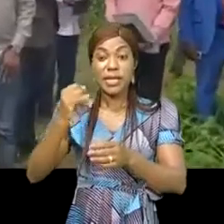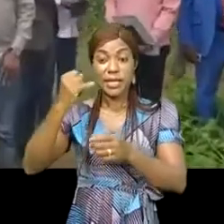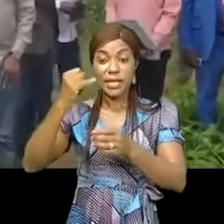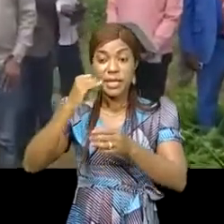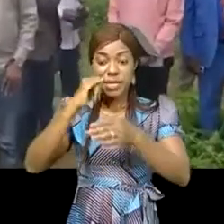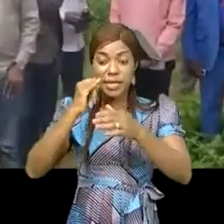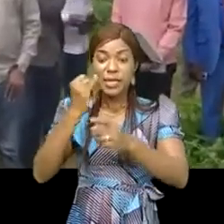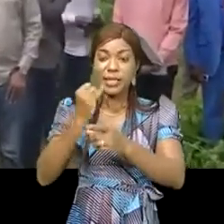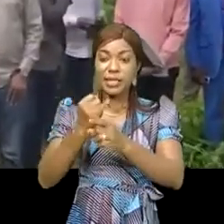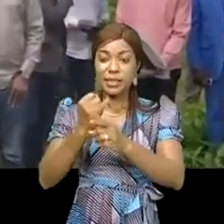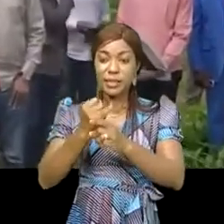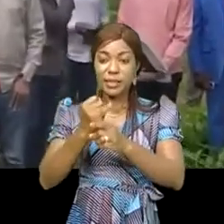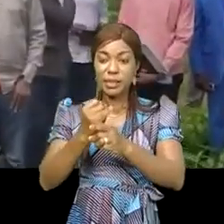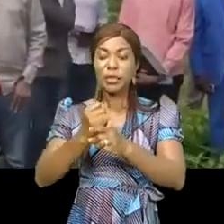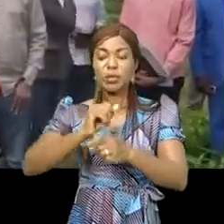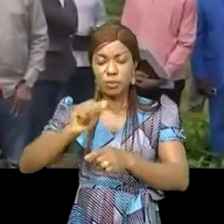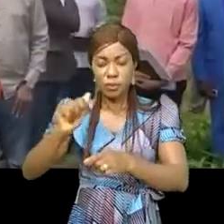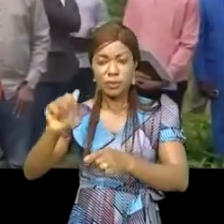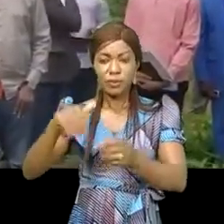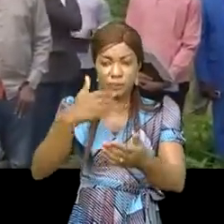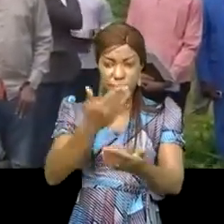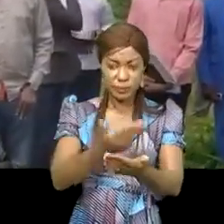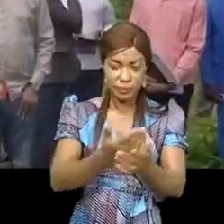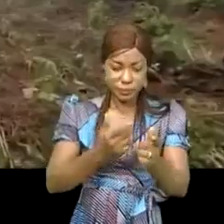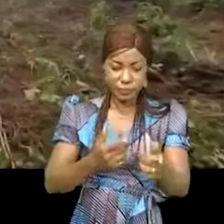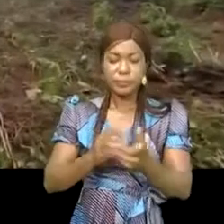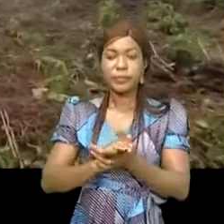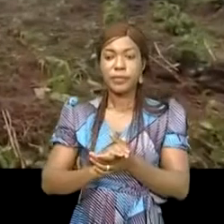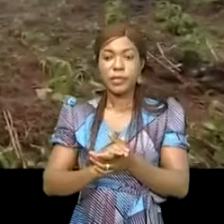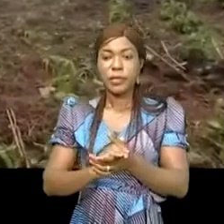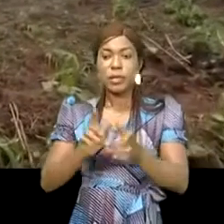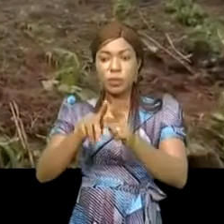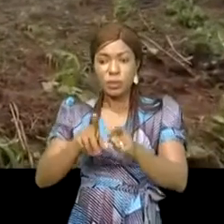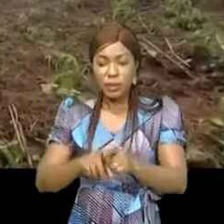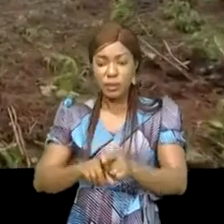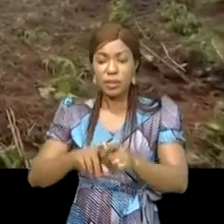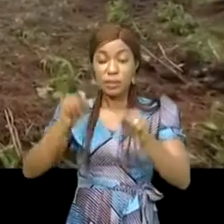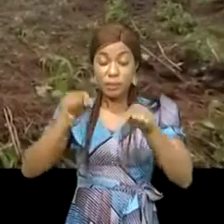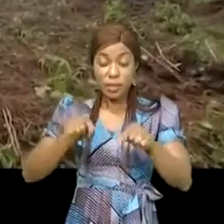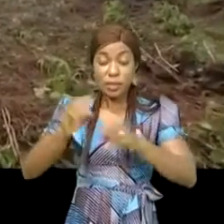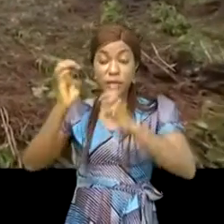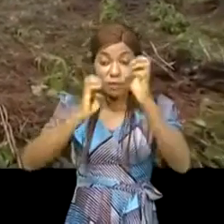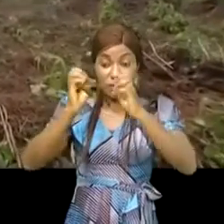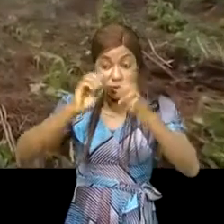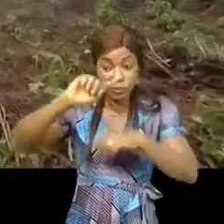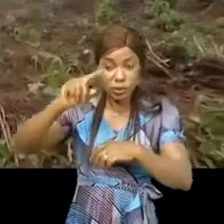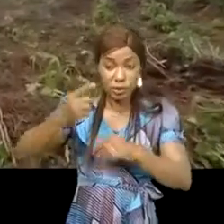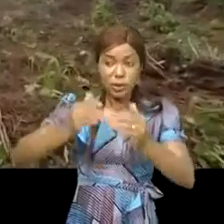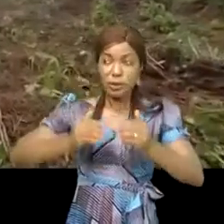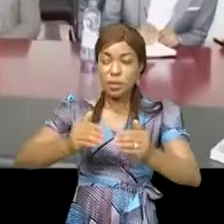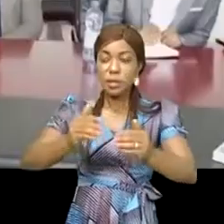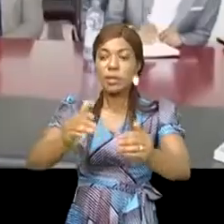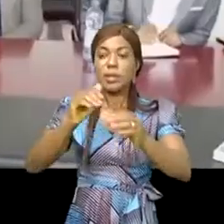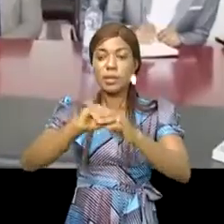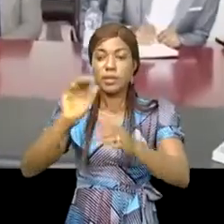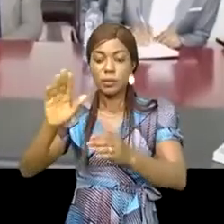ministère sur les sites où sera implantée cette zone économique spéciale, l'heure et à la première évaluation de l'état d'avancement de ce